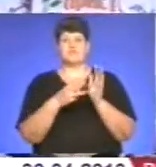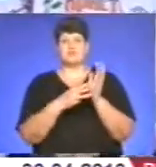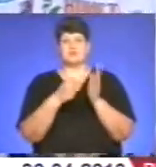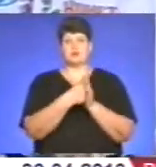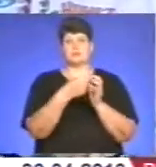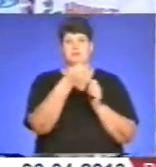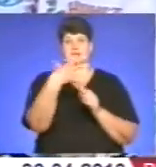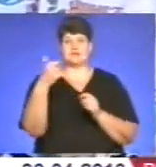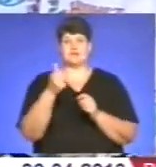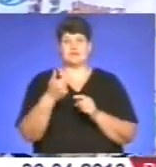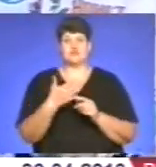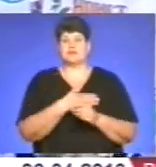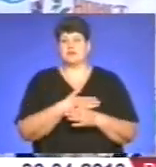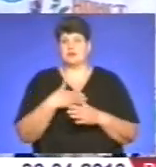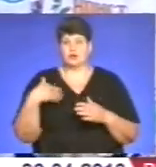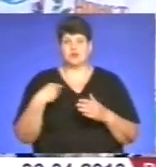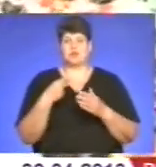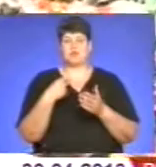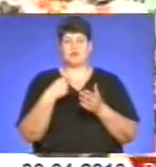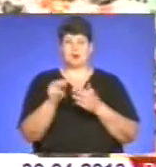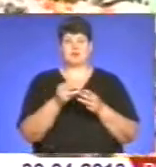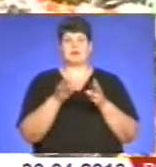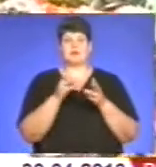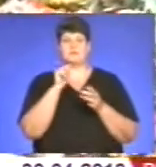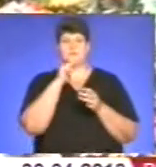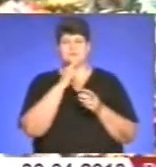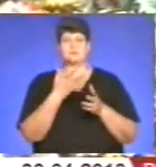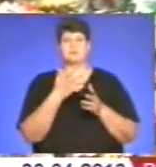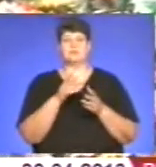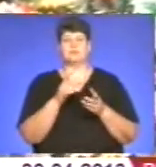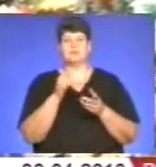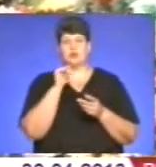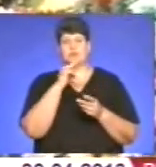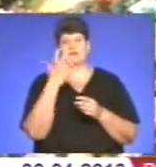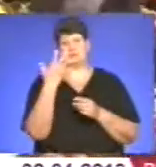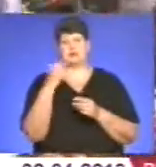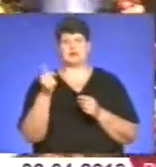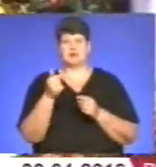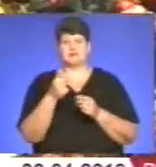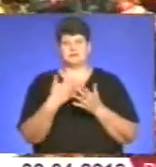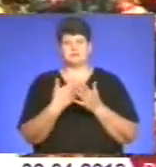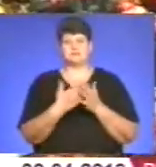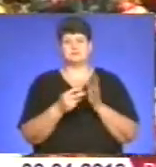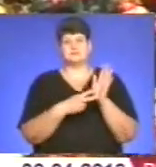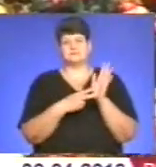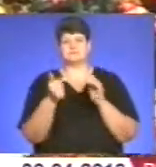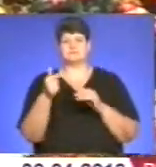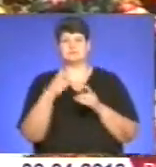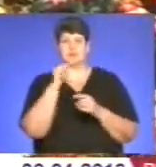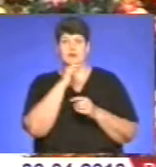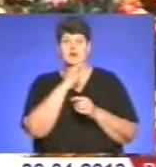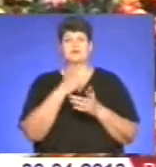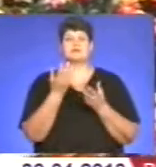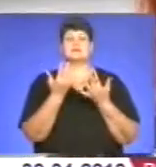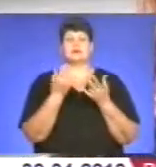Якщо ви збираєтеся її не купувати, пекти вдома, зекономите 5-7 гривень. Наші фахівці порахували, скільки вартує паска за